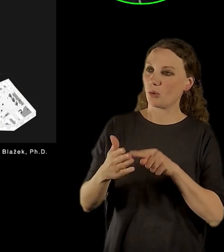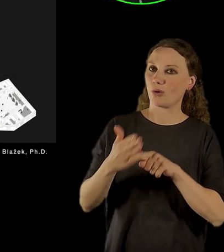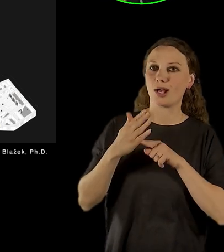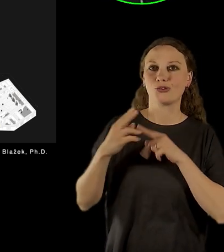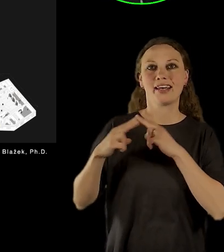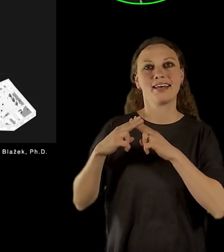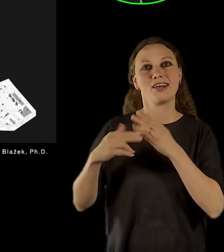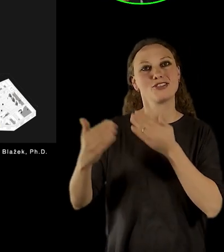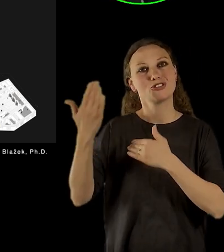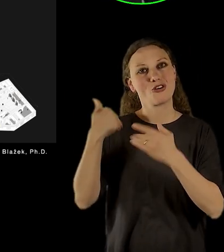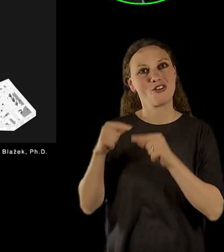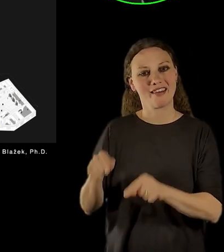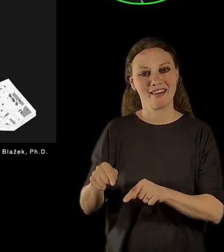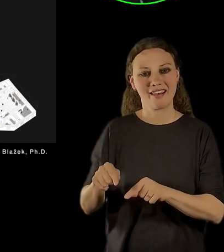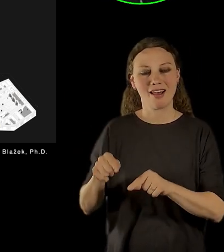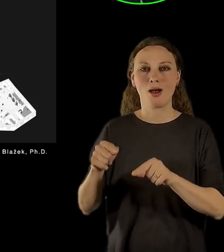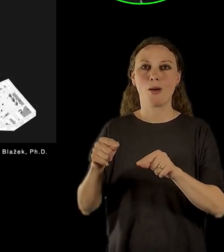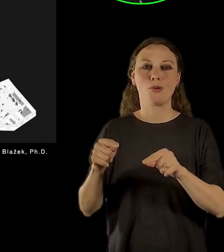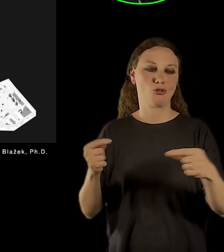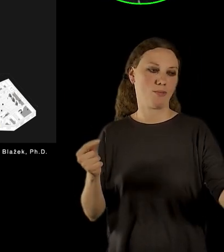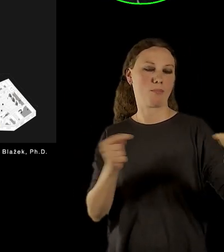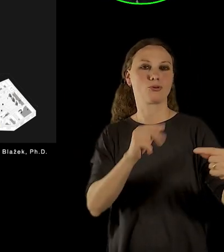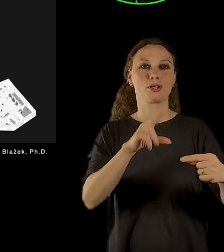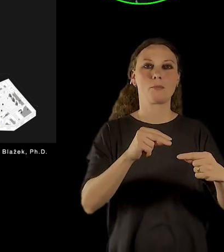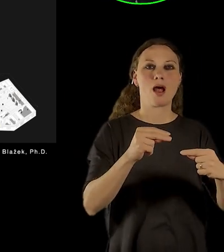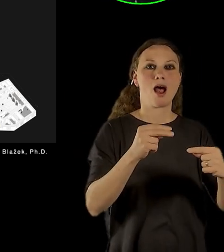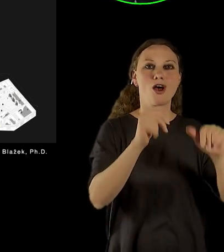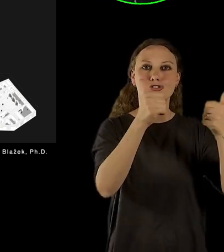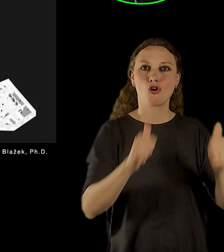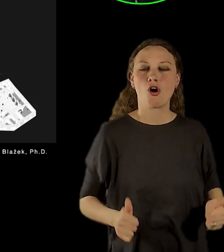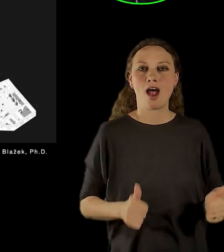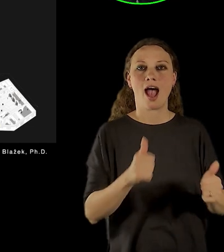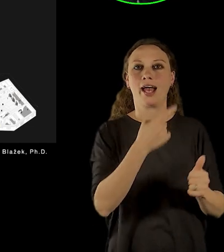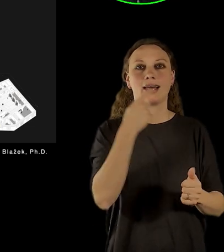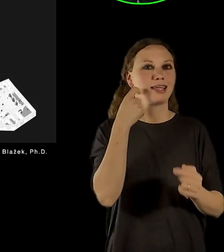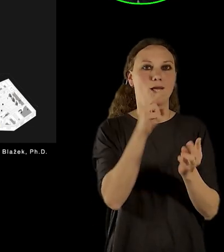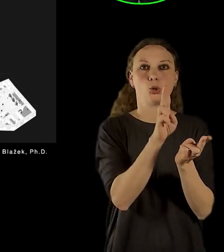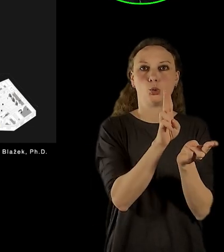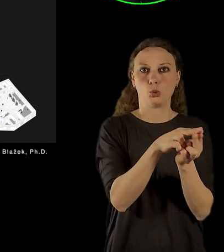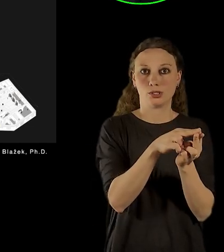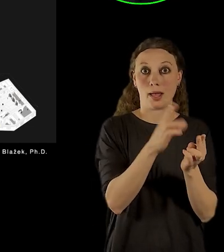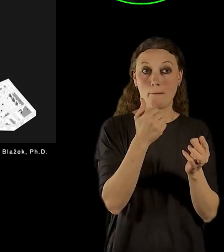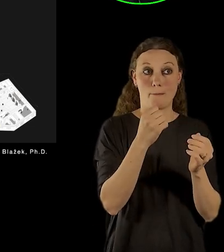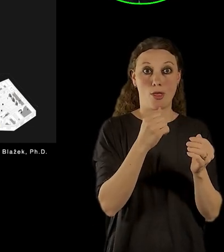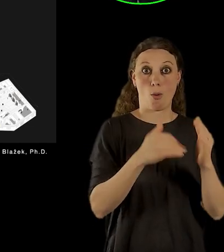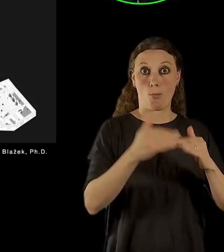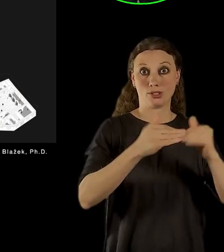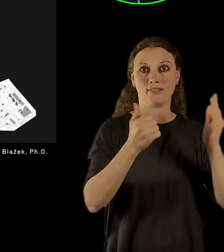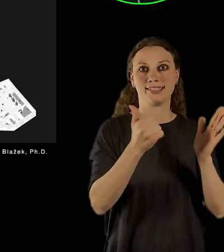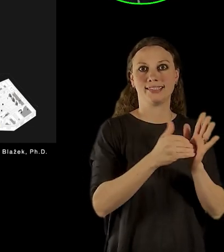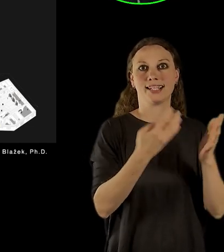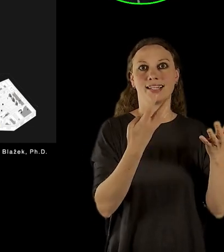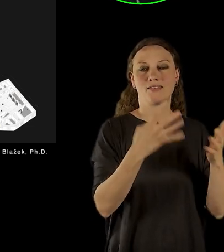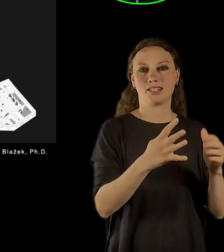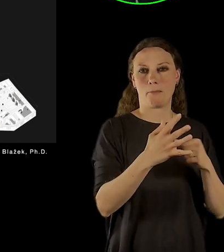Myslím si, že ten Hůsa, který byl postaven v roce 1915, v roce 1903, byl položen základní kámen, velmi